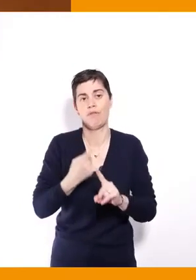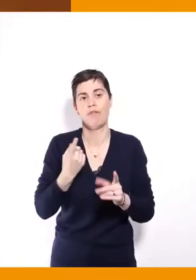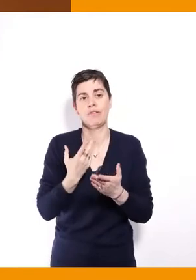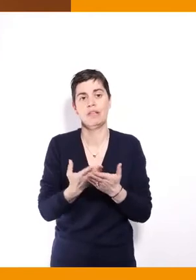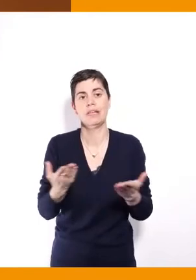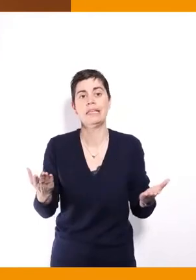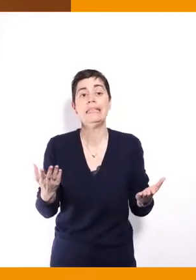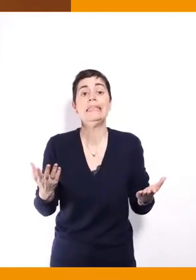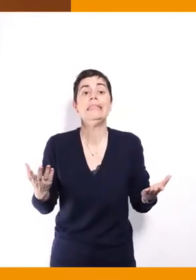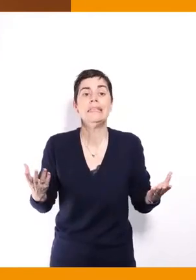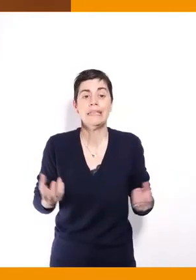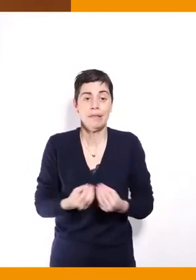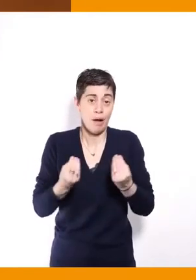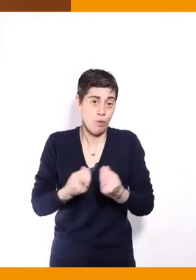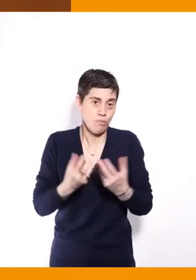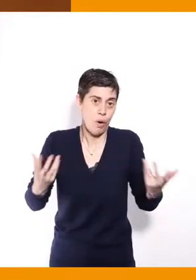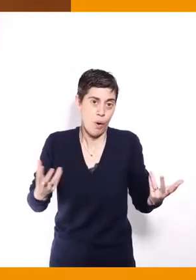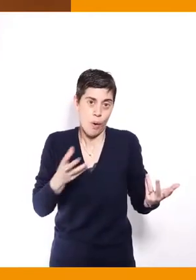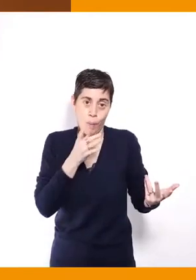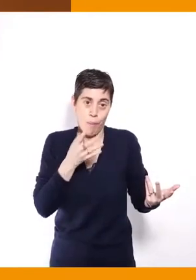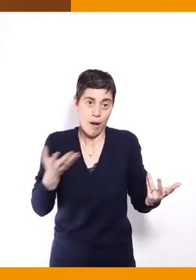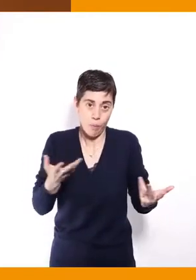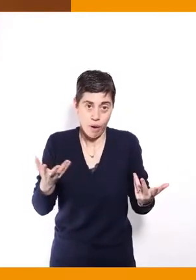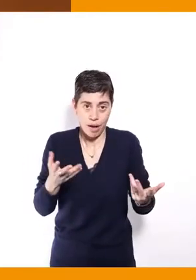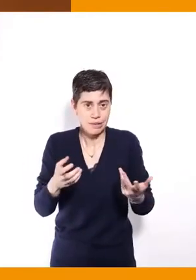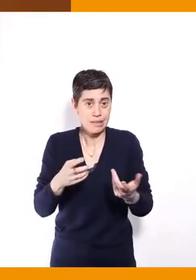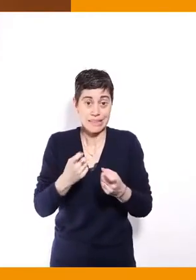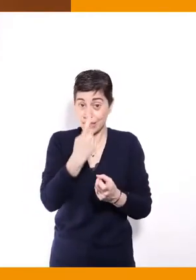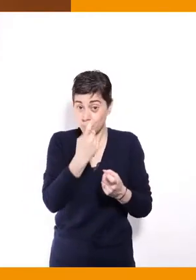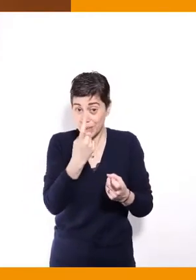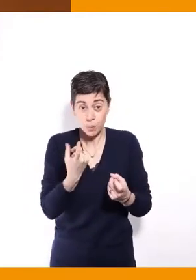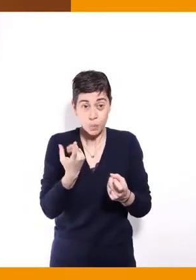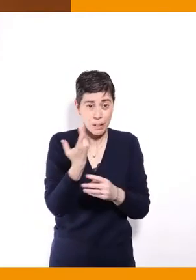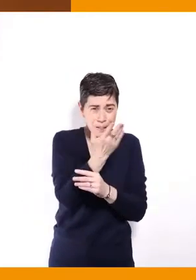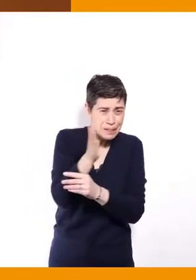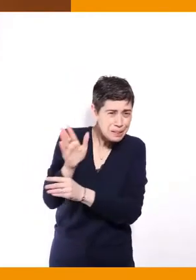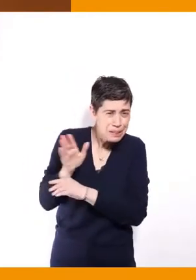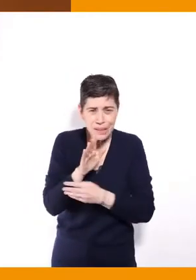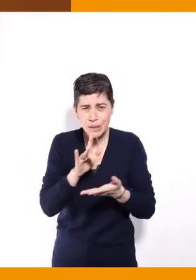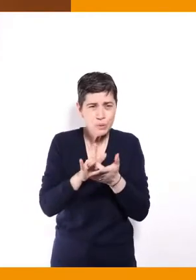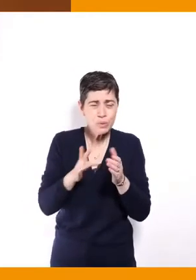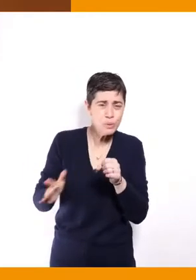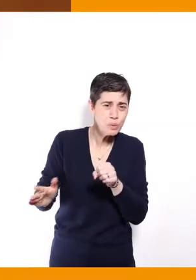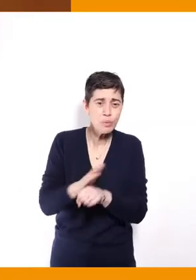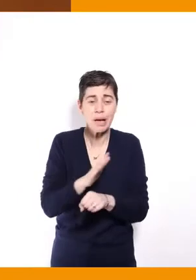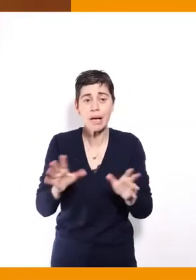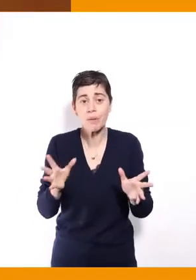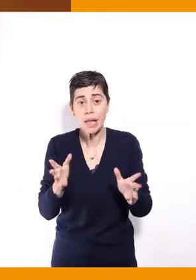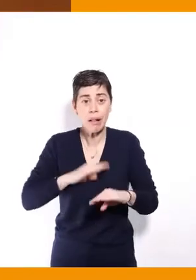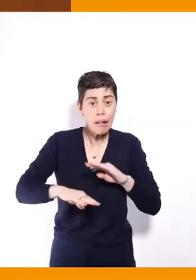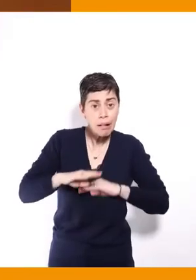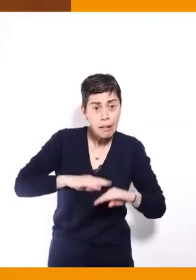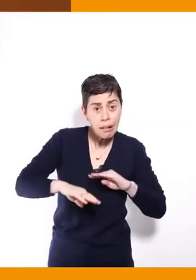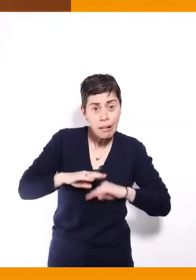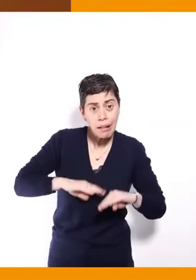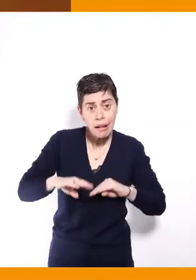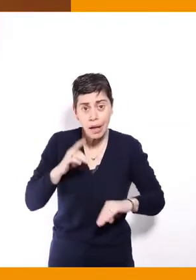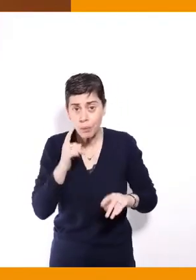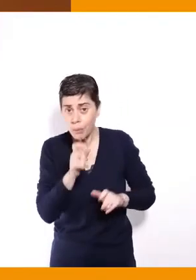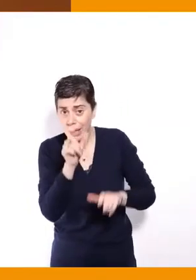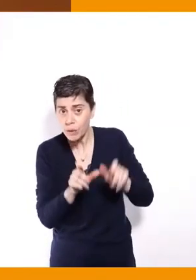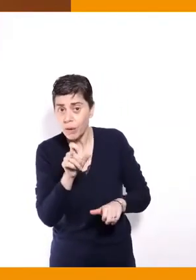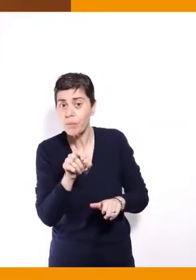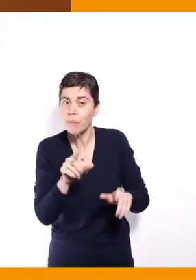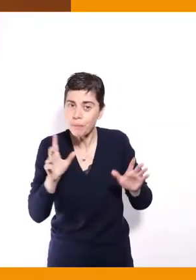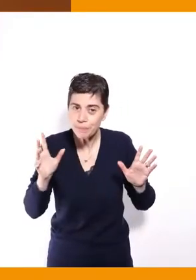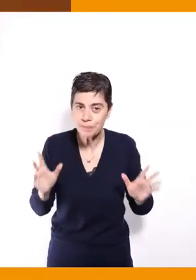malheureusement pas pu toutes les diffuser. Ce que j'imagine peut créer peut-être quelques frustrations auprès d'un certain nombre de personnes et